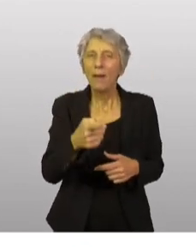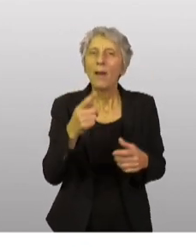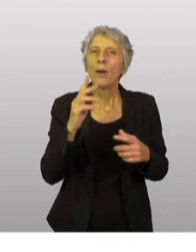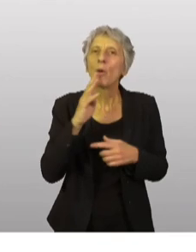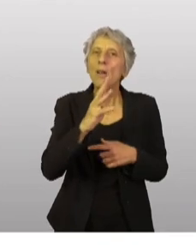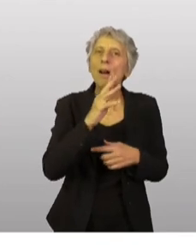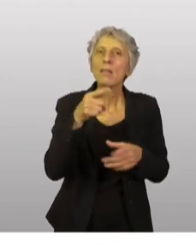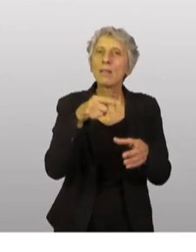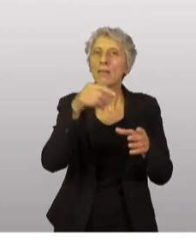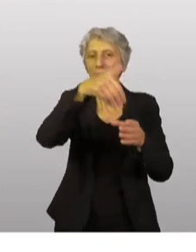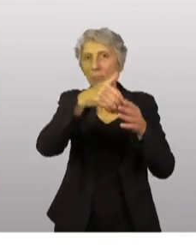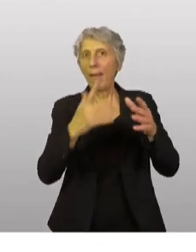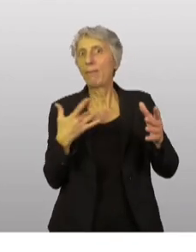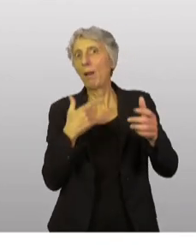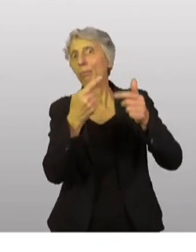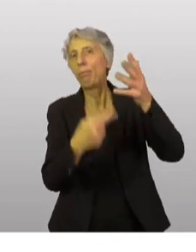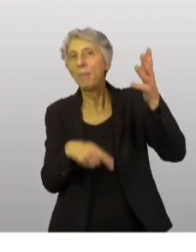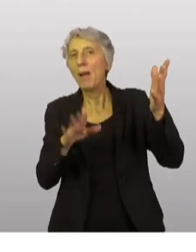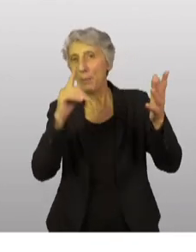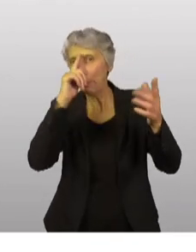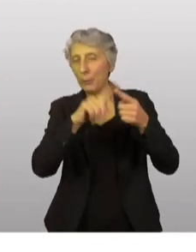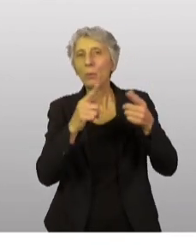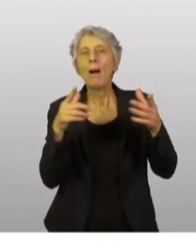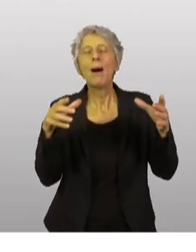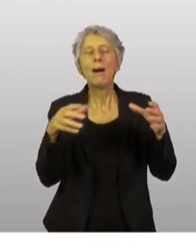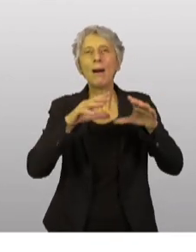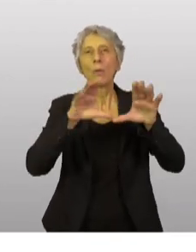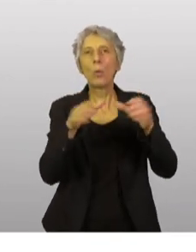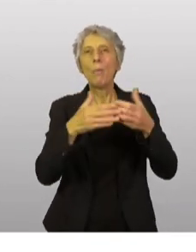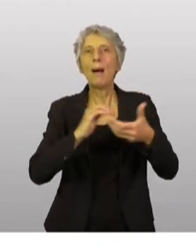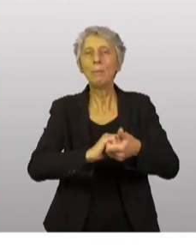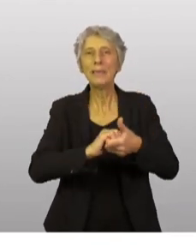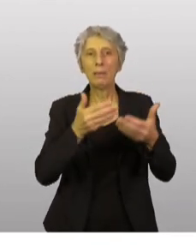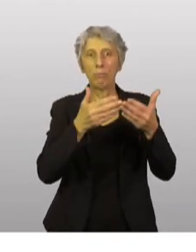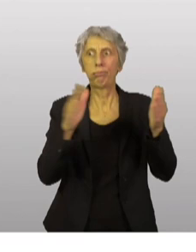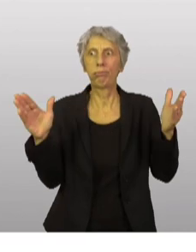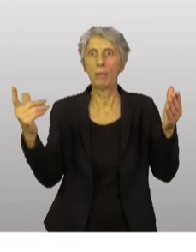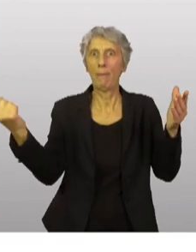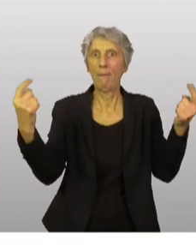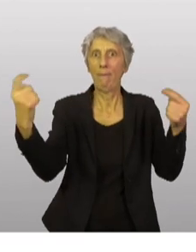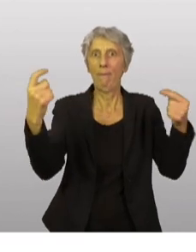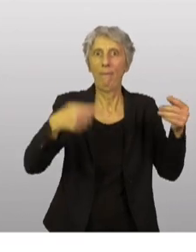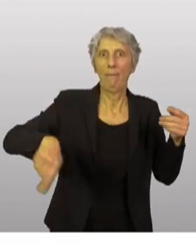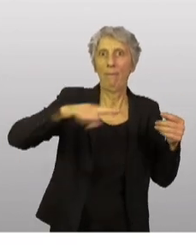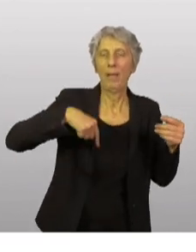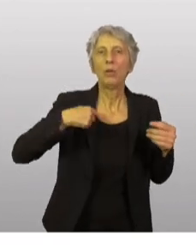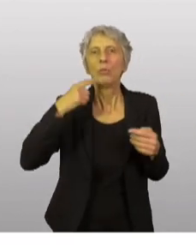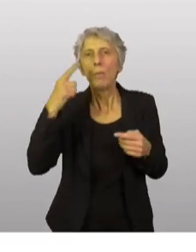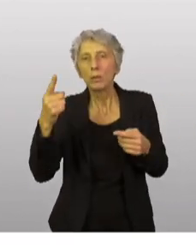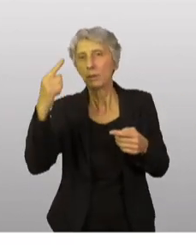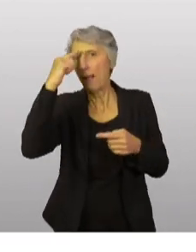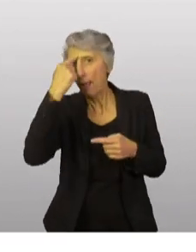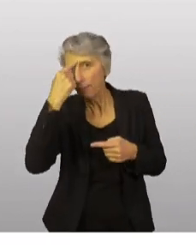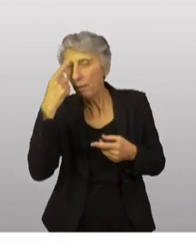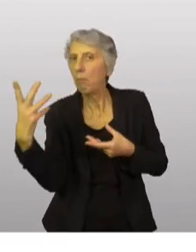conférence est d'élargir le cercle des amis. Donc je pense, parmi les pays qui participeront au mécanisme de coordination, à l